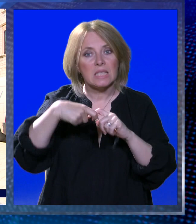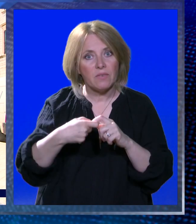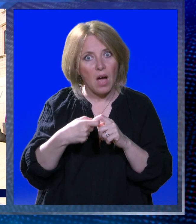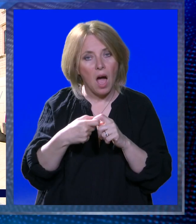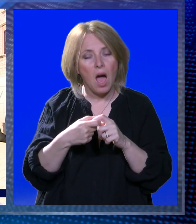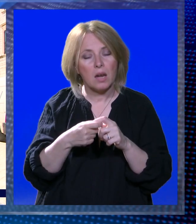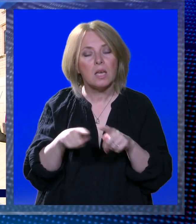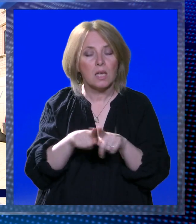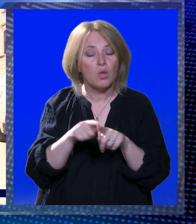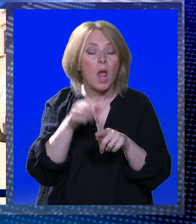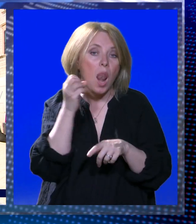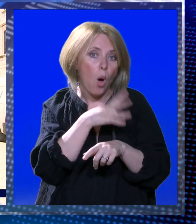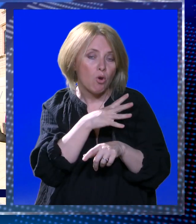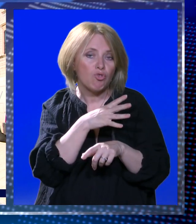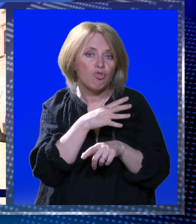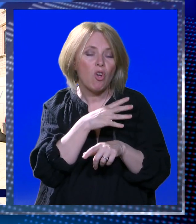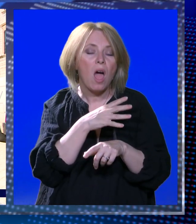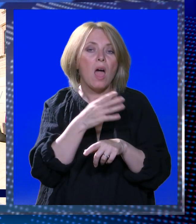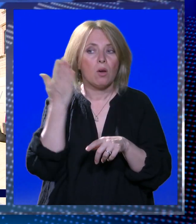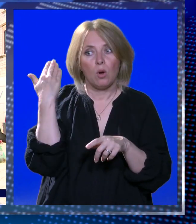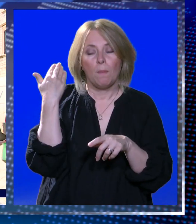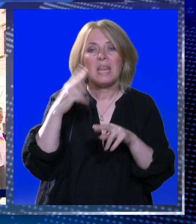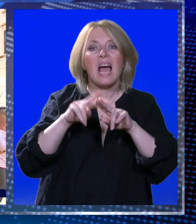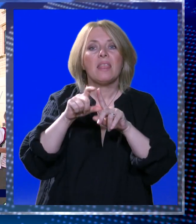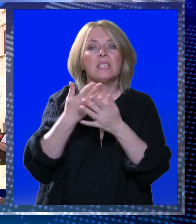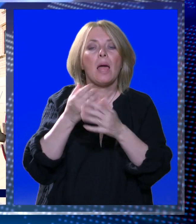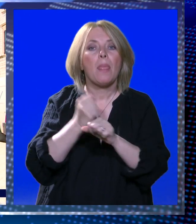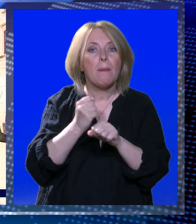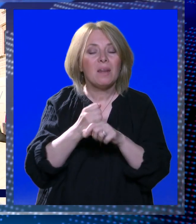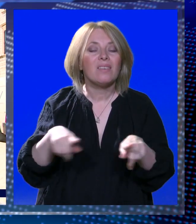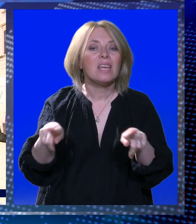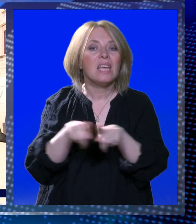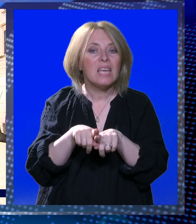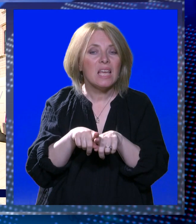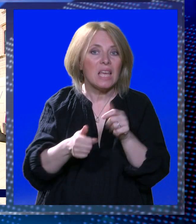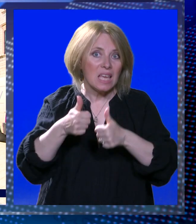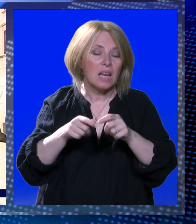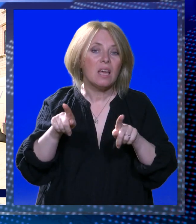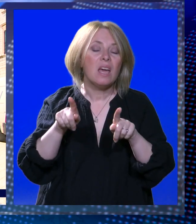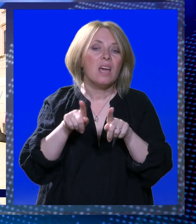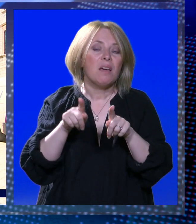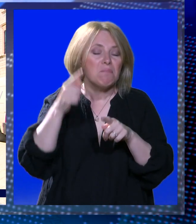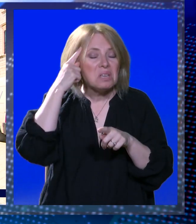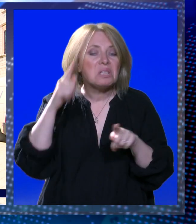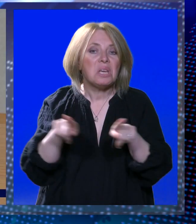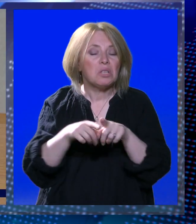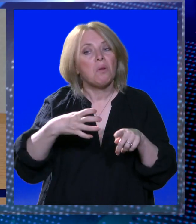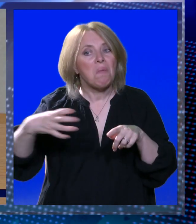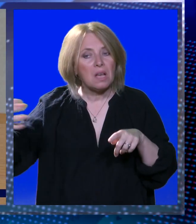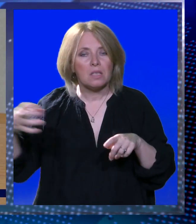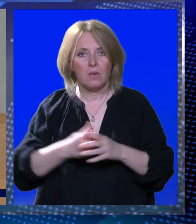loše koje su njegovi prethodnici u HDZ-u napravili ili misli po istoj stazi kudi Ivo, tudij Adranka, tudij Mato.